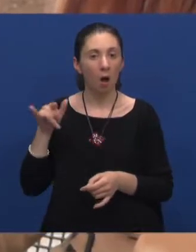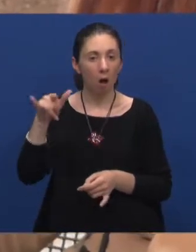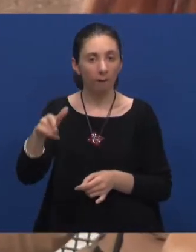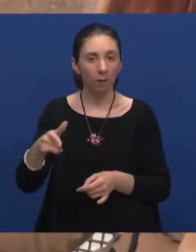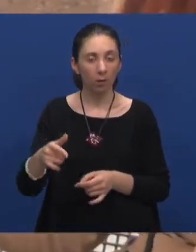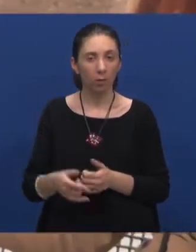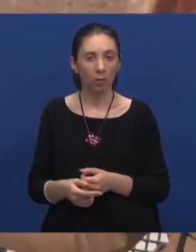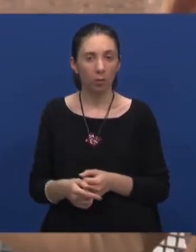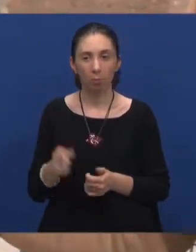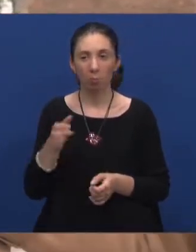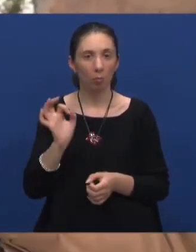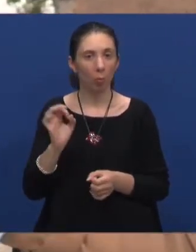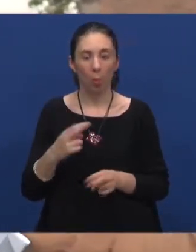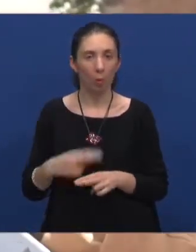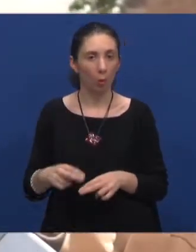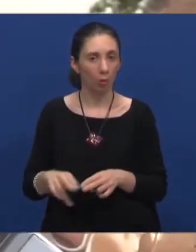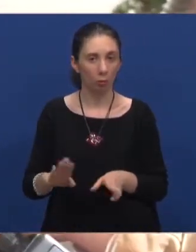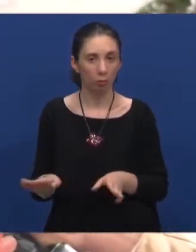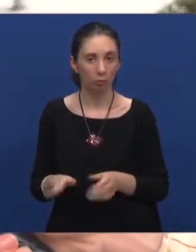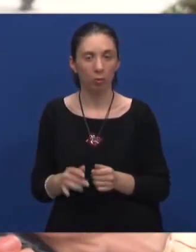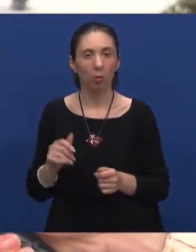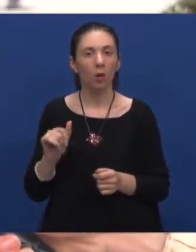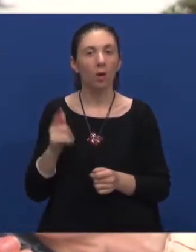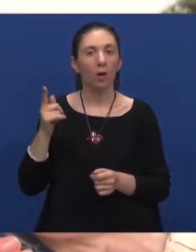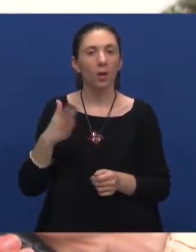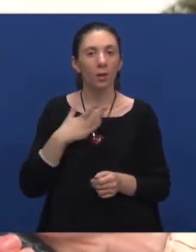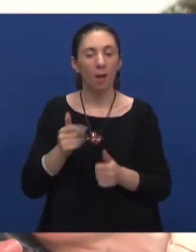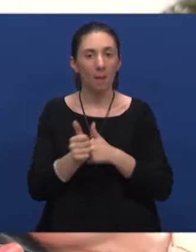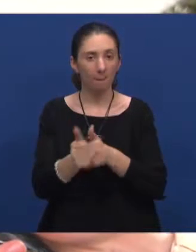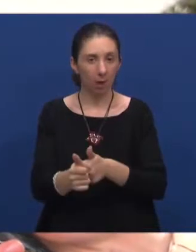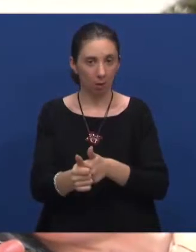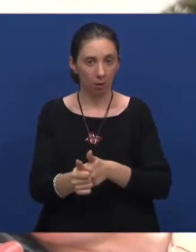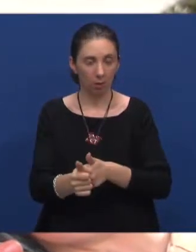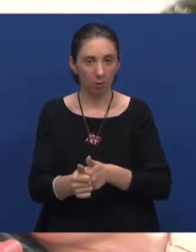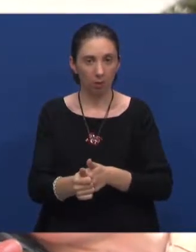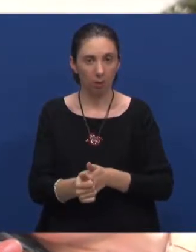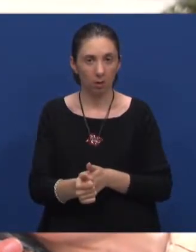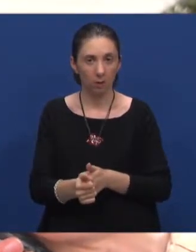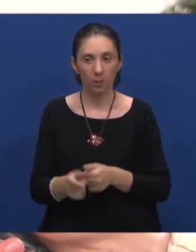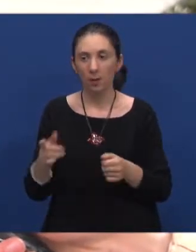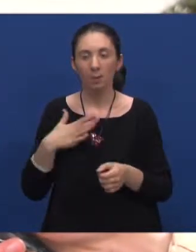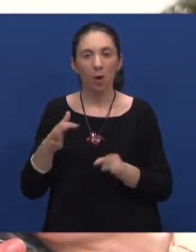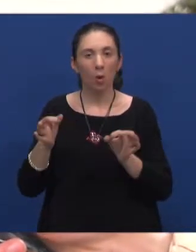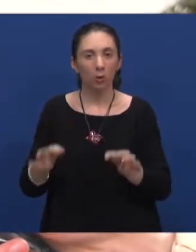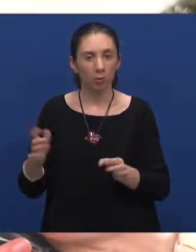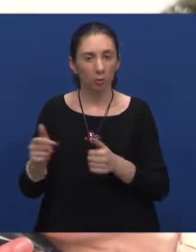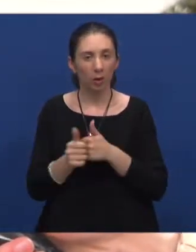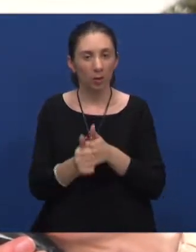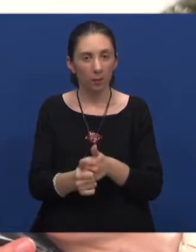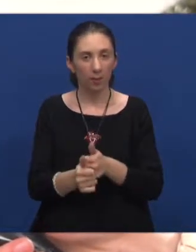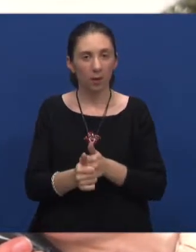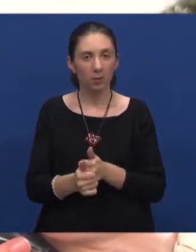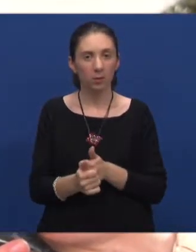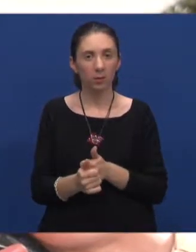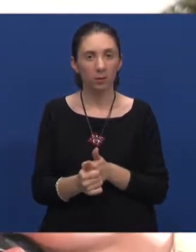je to jako dobro rješeno, jer imate pratnju, imate pratnju osiguranu, znači,